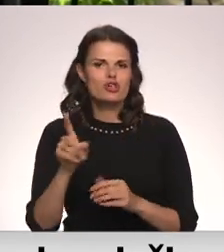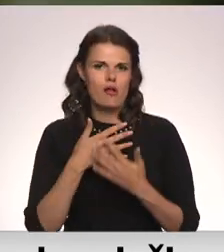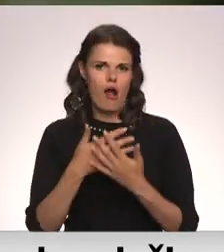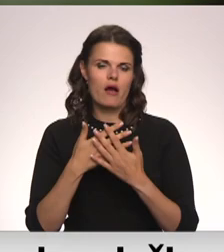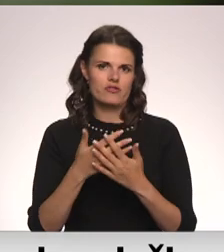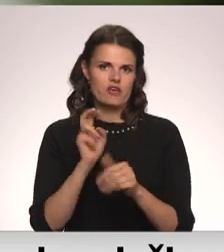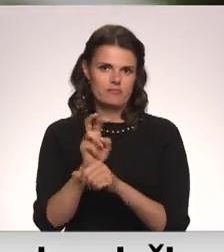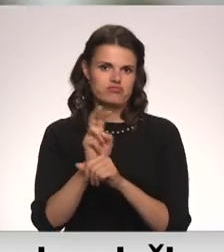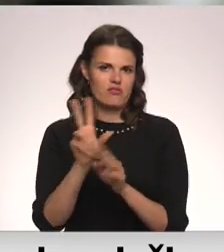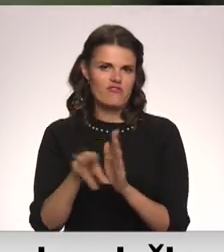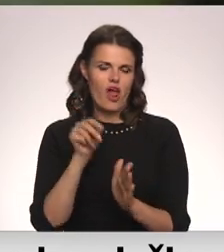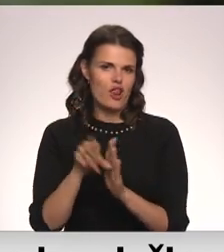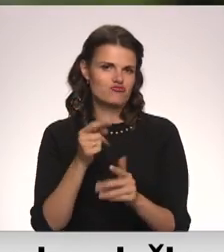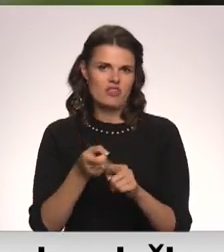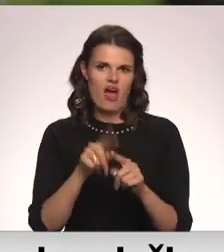vēlēt.